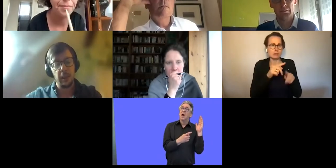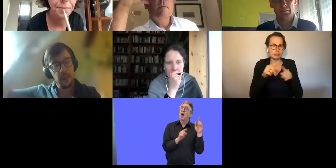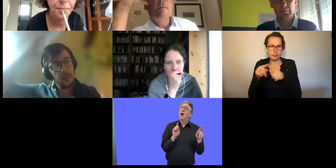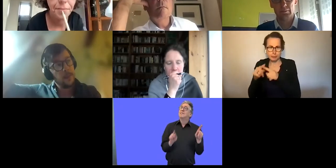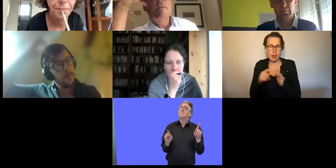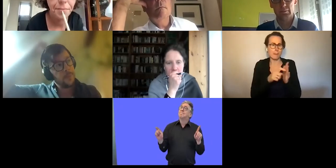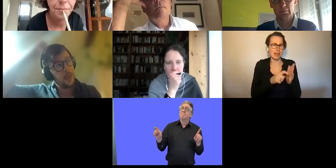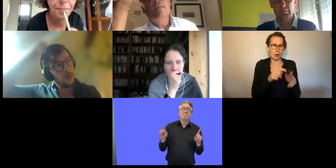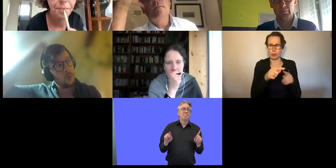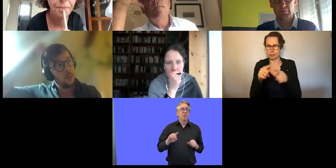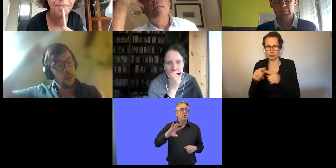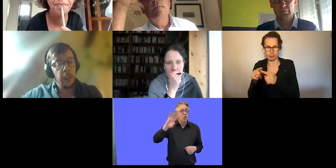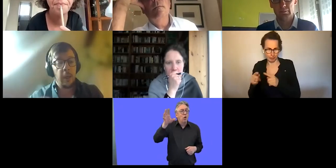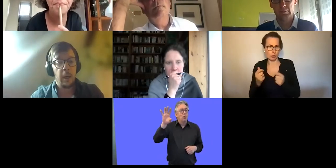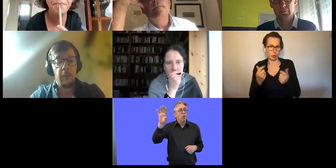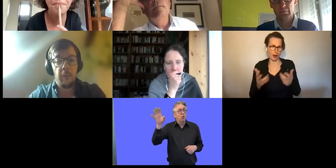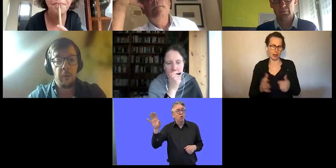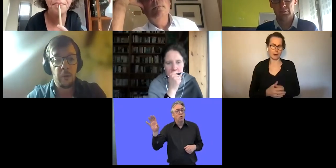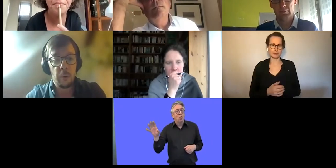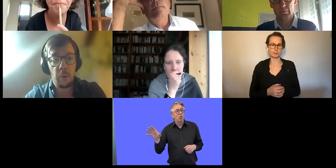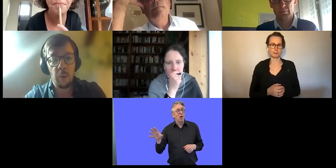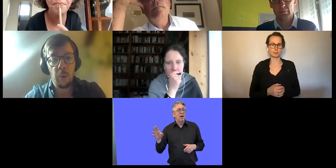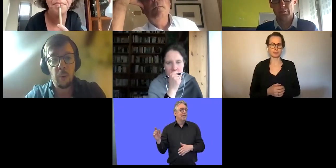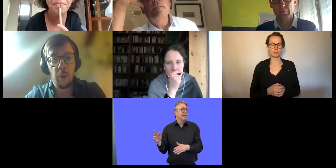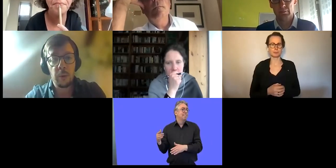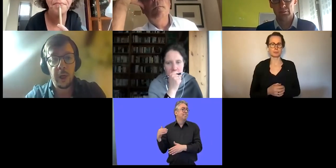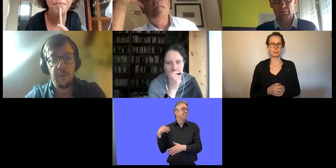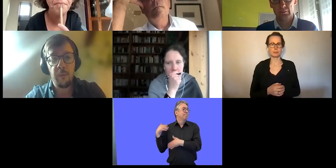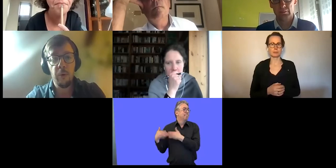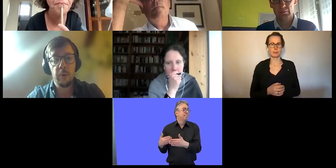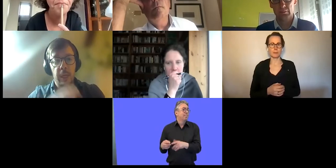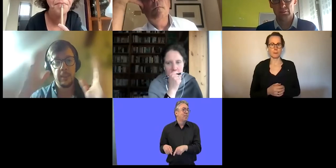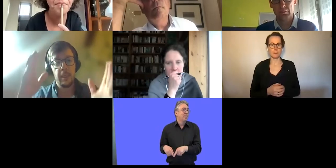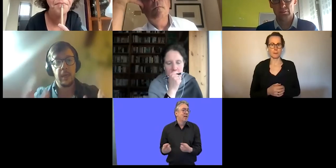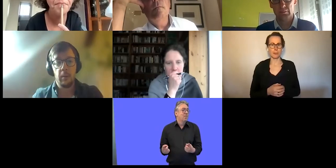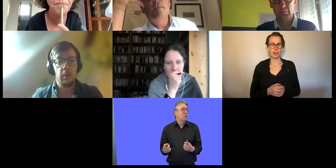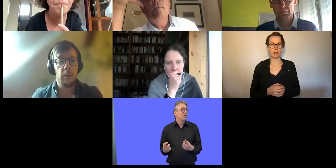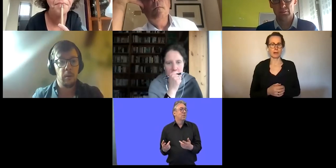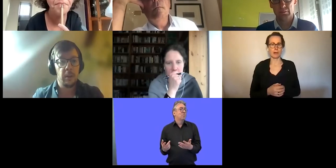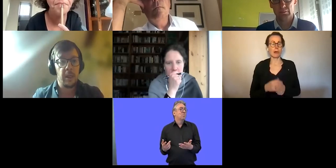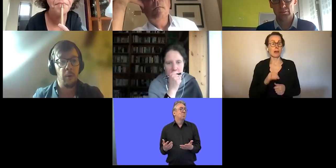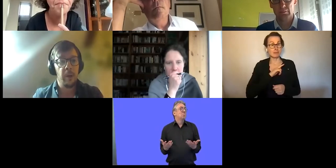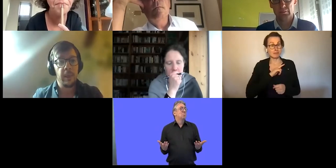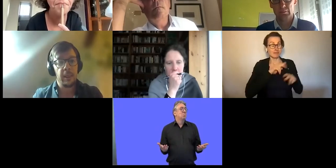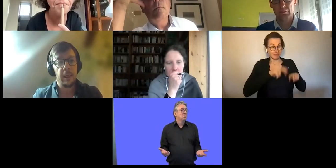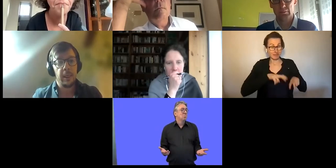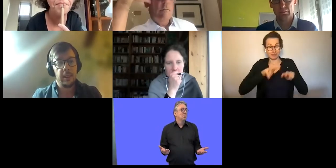vergleichen. Die Märkte sind unterschiedlich, die Traditionen sind unterschiedlich, die Länder sind unterschiedlich. Wer das